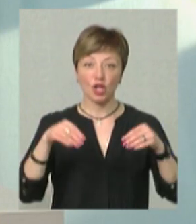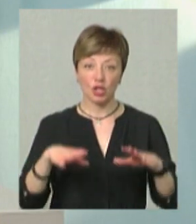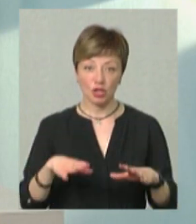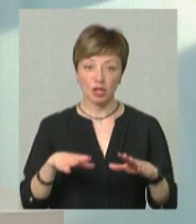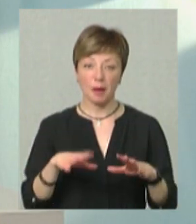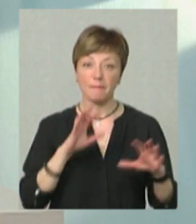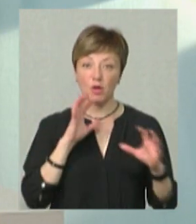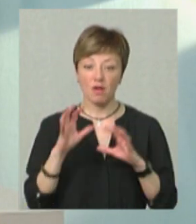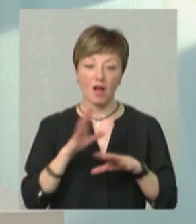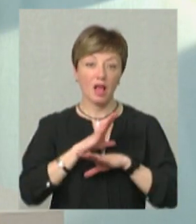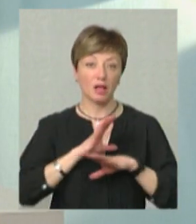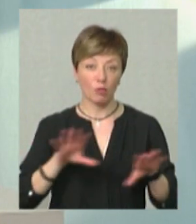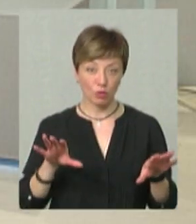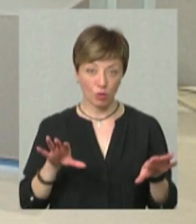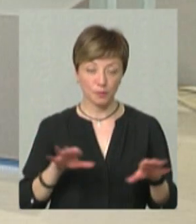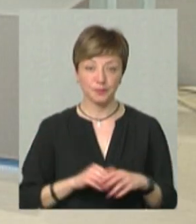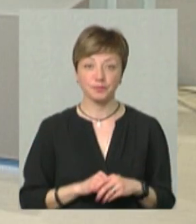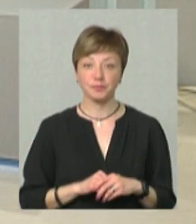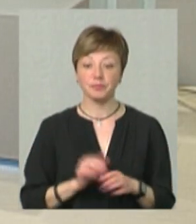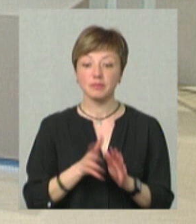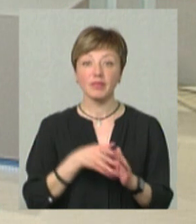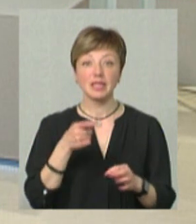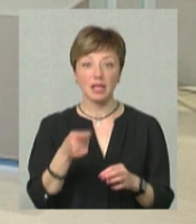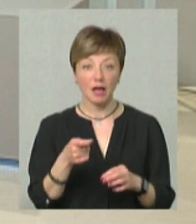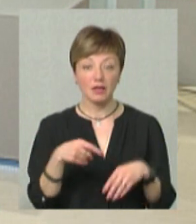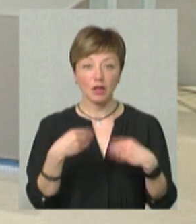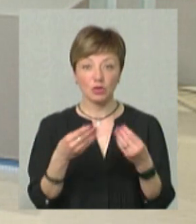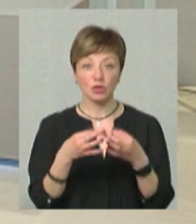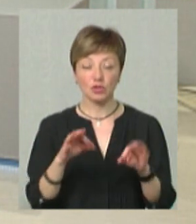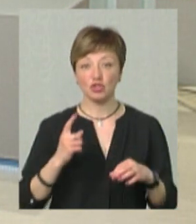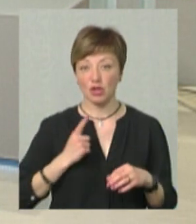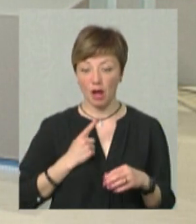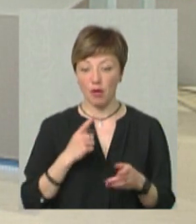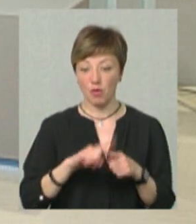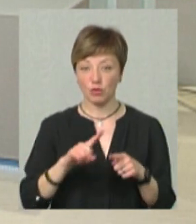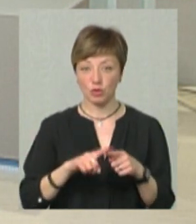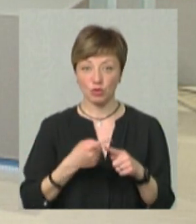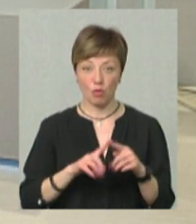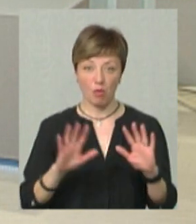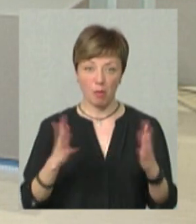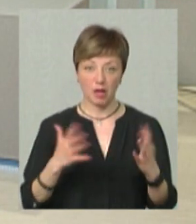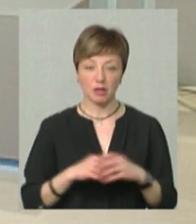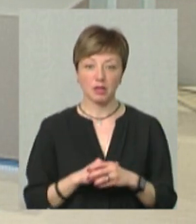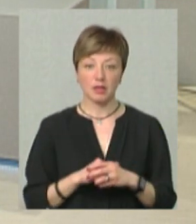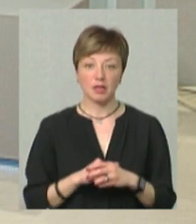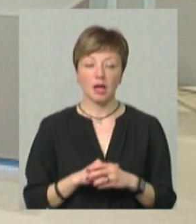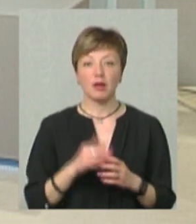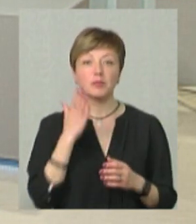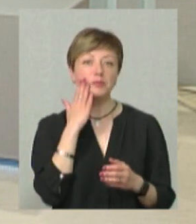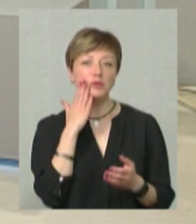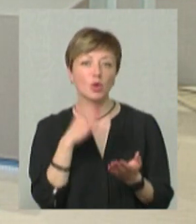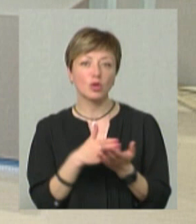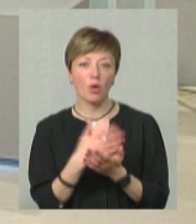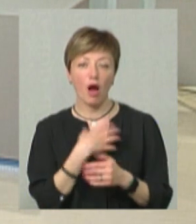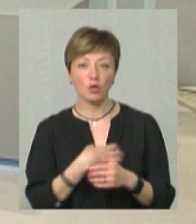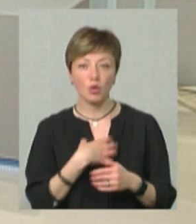органі опіки-опікування не було. Заяв таких, які дають на дозвіл, ми чекаємо ось цього моменту. Ще, будь ласка, зорієнтуйте все ж